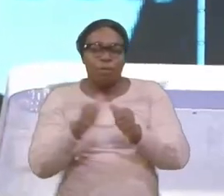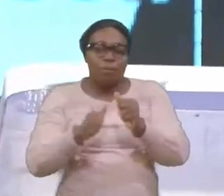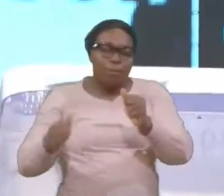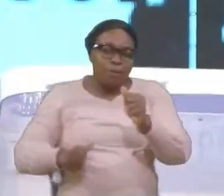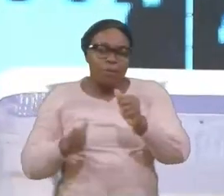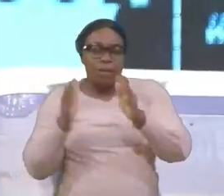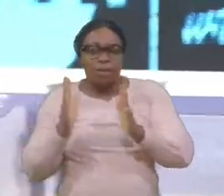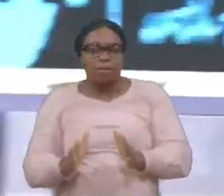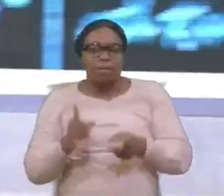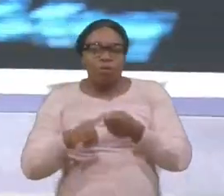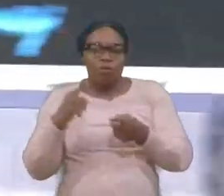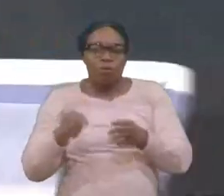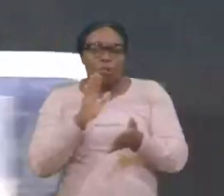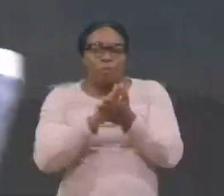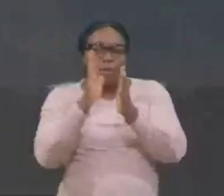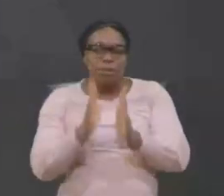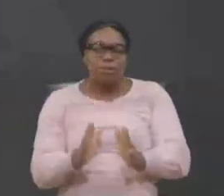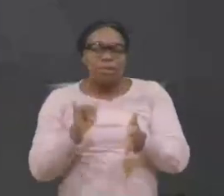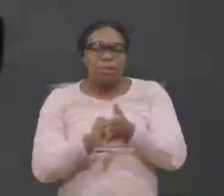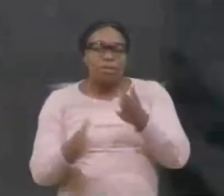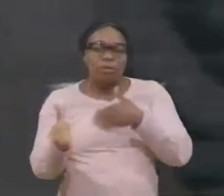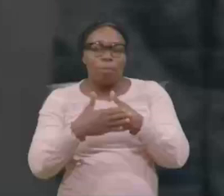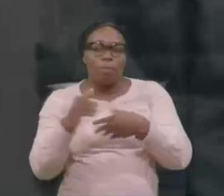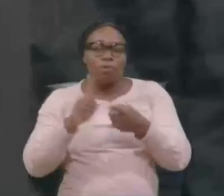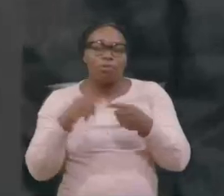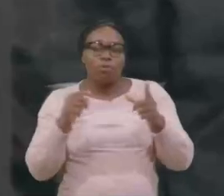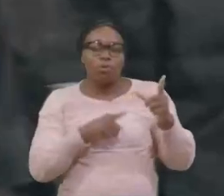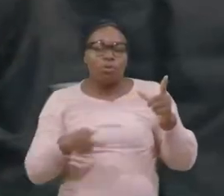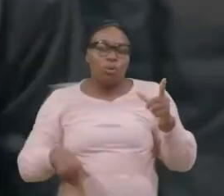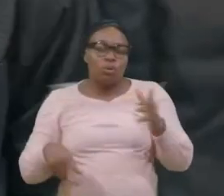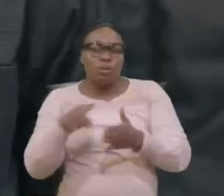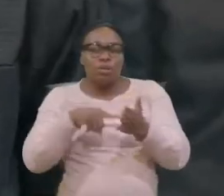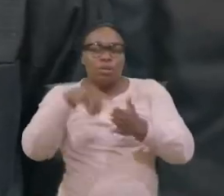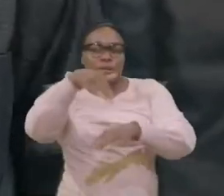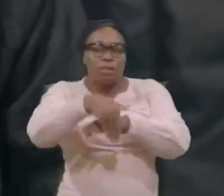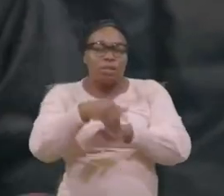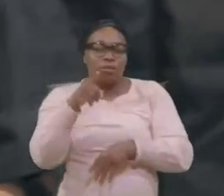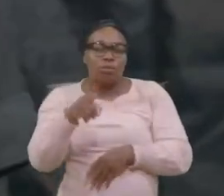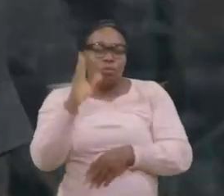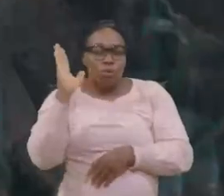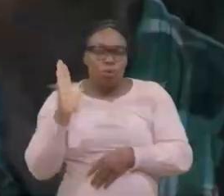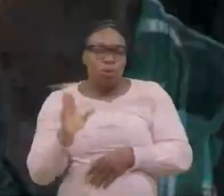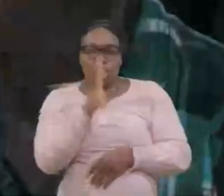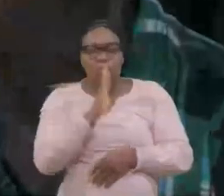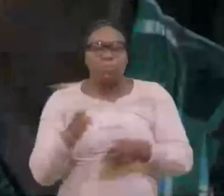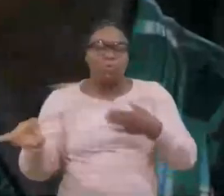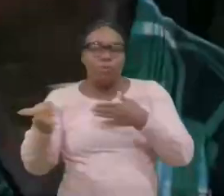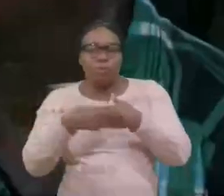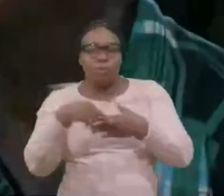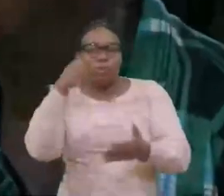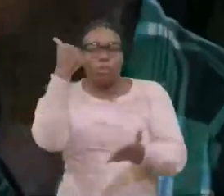aux croyants revenant au seigneur ce soir vous serez restauré